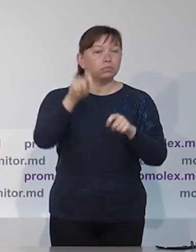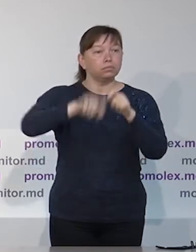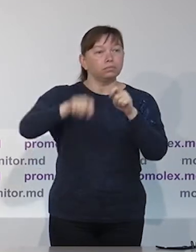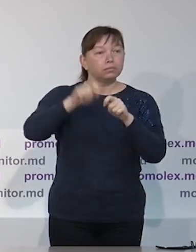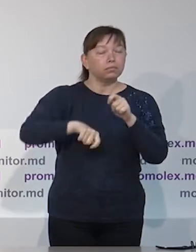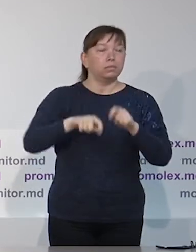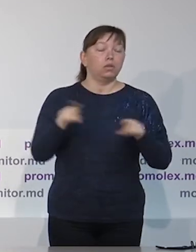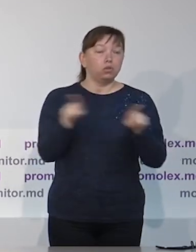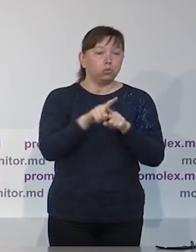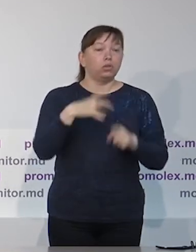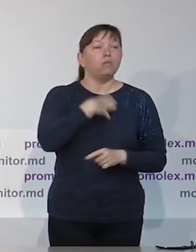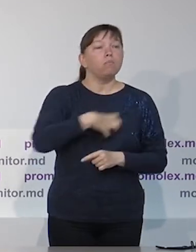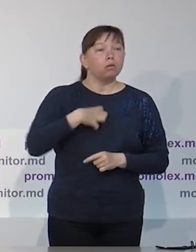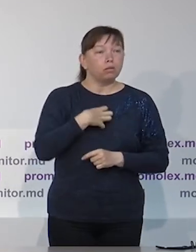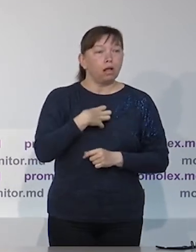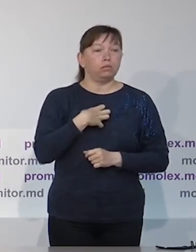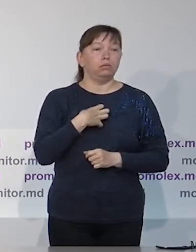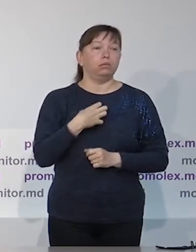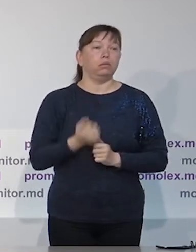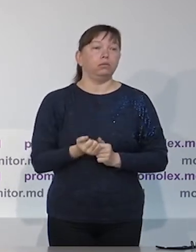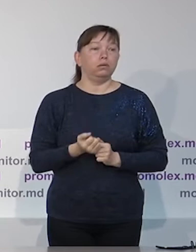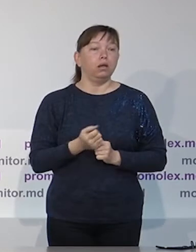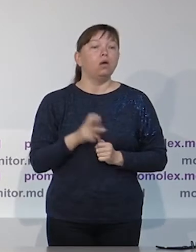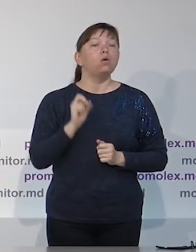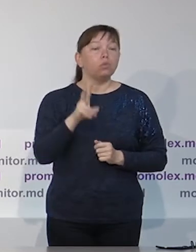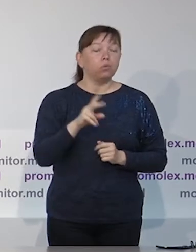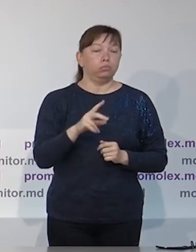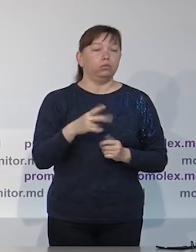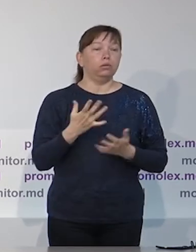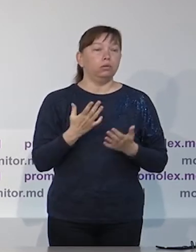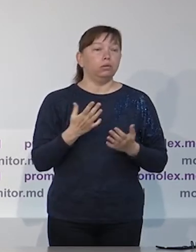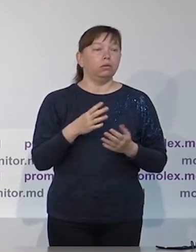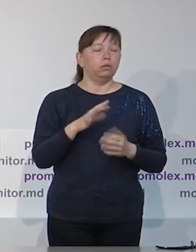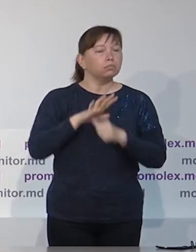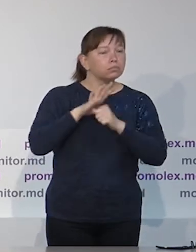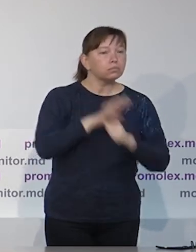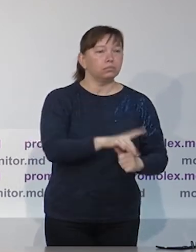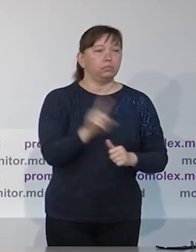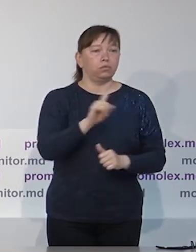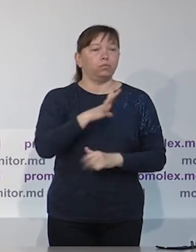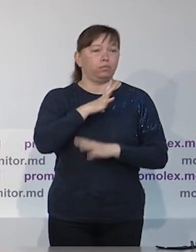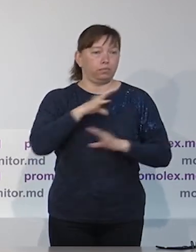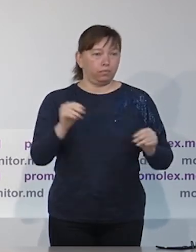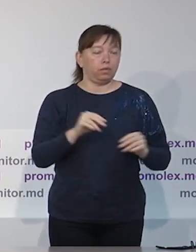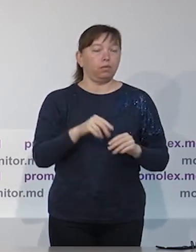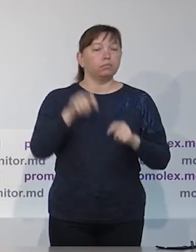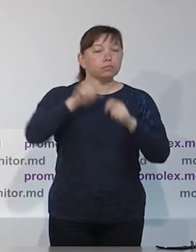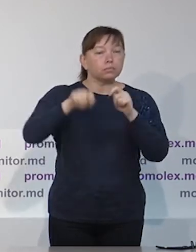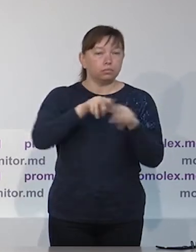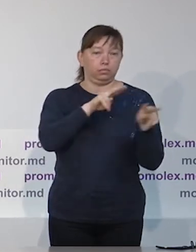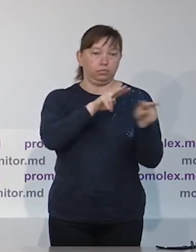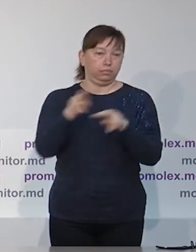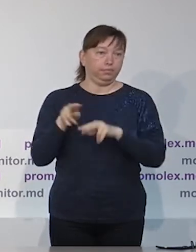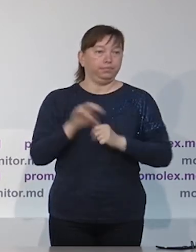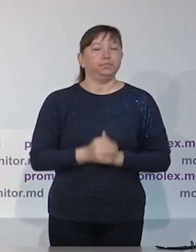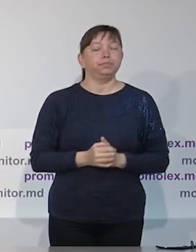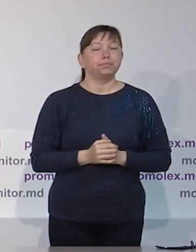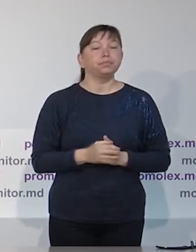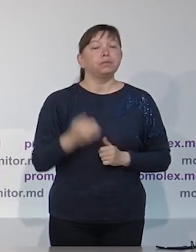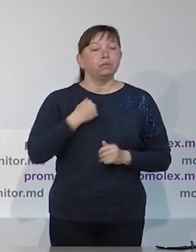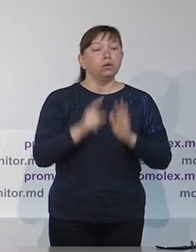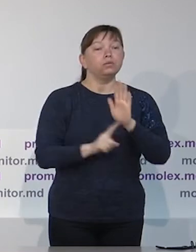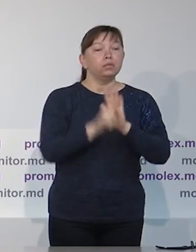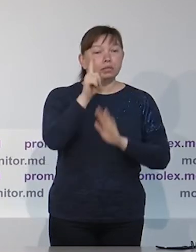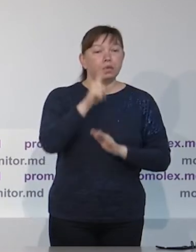также по такому важному направлению, как язык ненависти и дискриминацию в избирательном контексте. Хочу сделать несколько